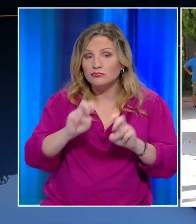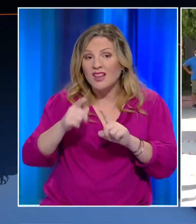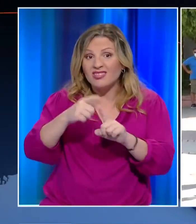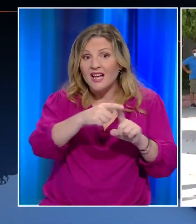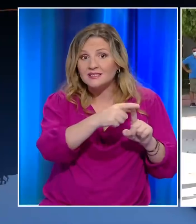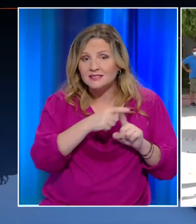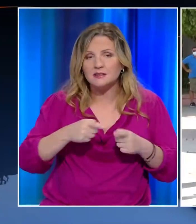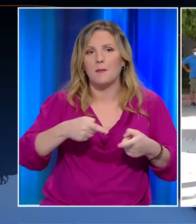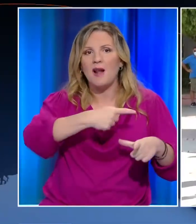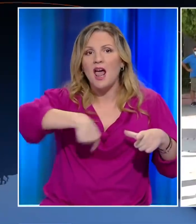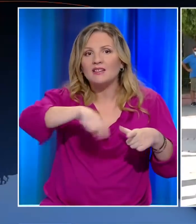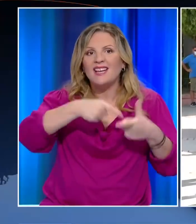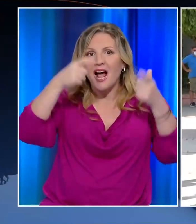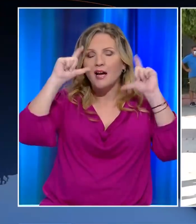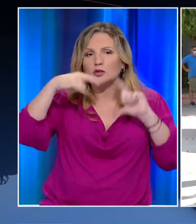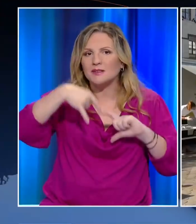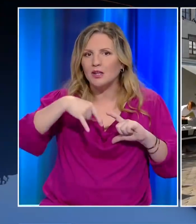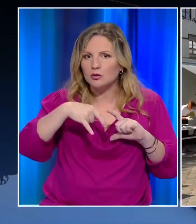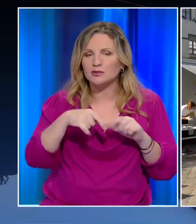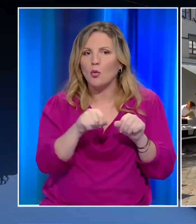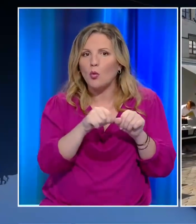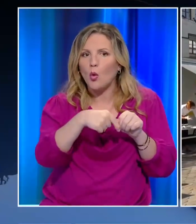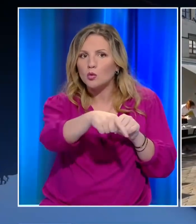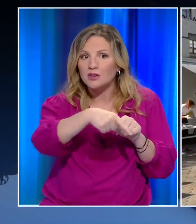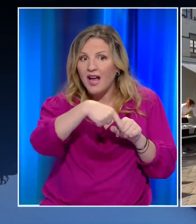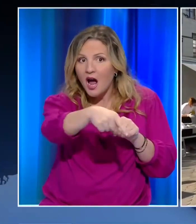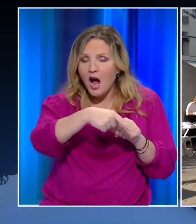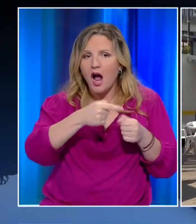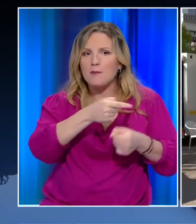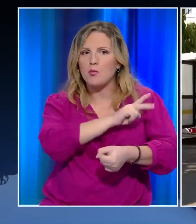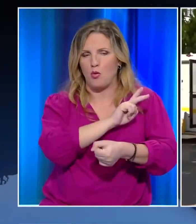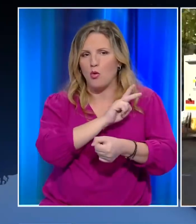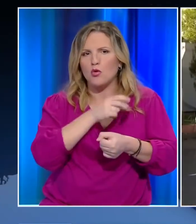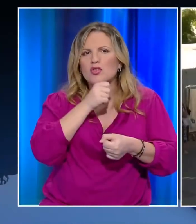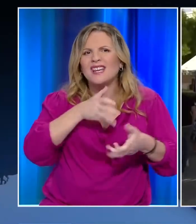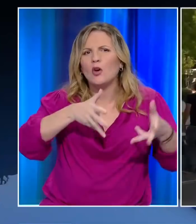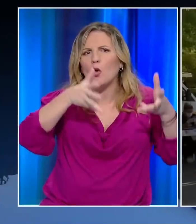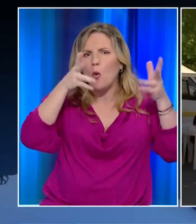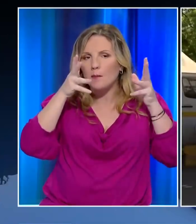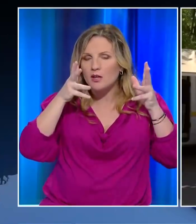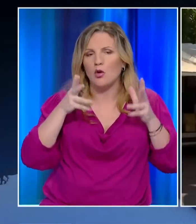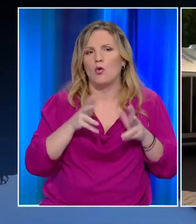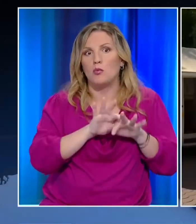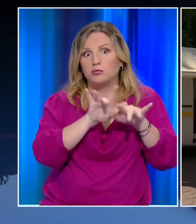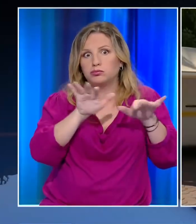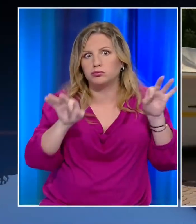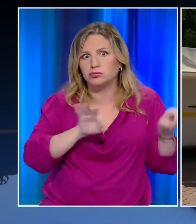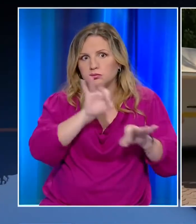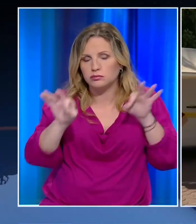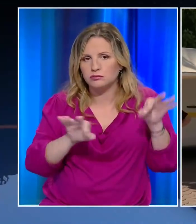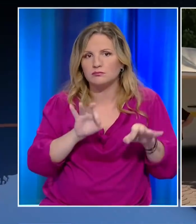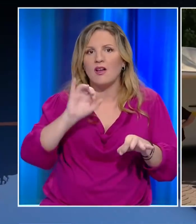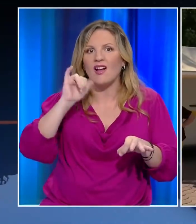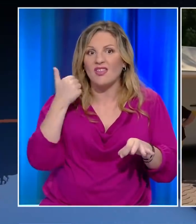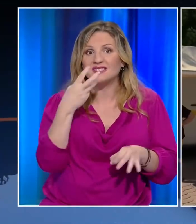πλατεία του Αγίου Παντελέημονα σε μικρή απόσταση από το γυροκομείο που σημειώθηκε η έκρηξη κρούσματων πριν από λίγες ημέρες. Από τα